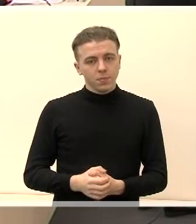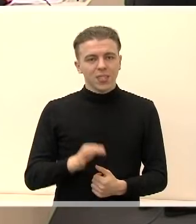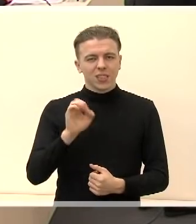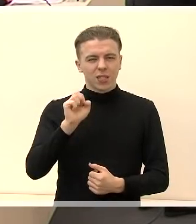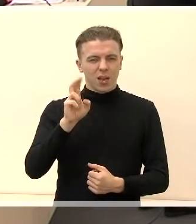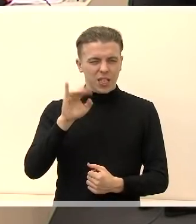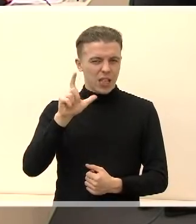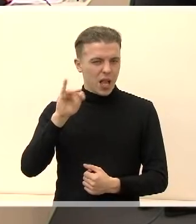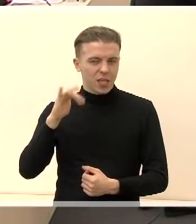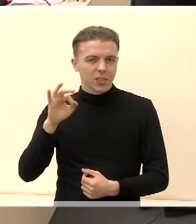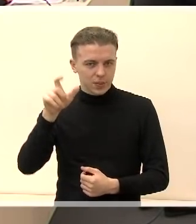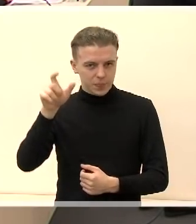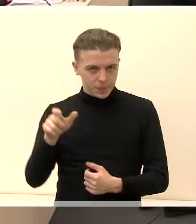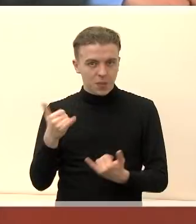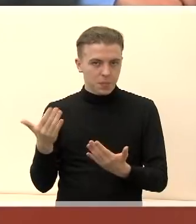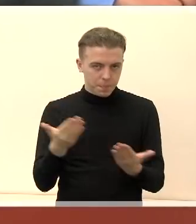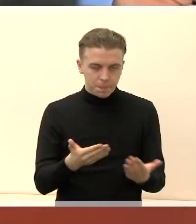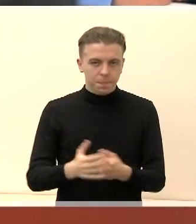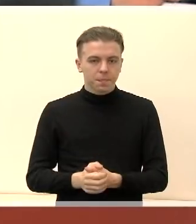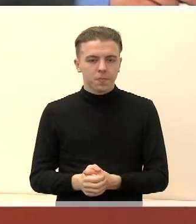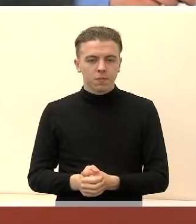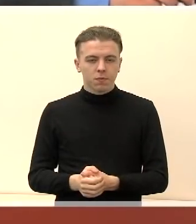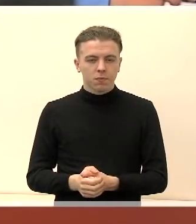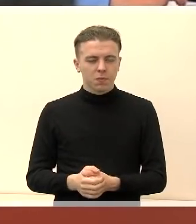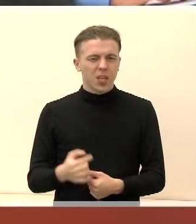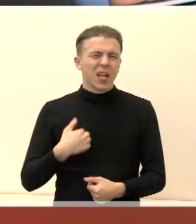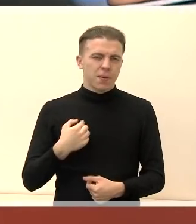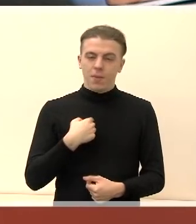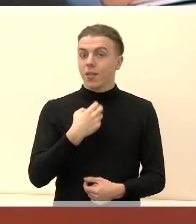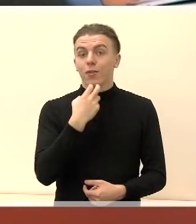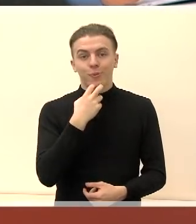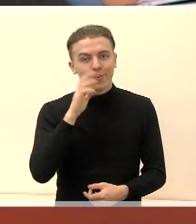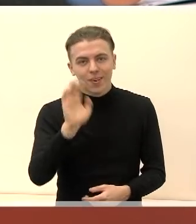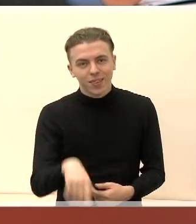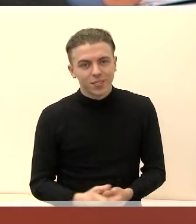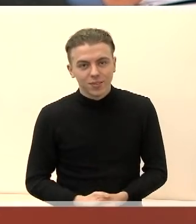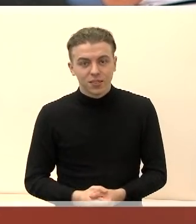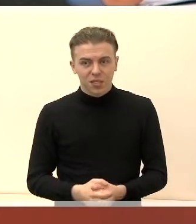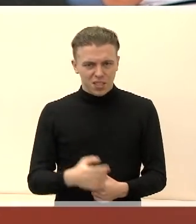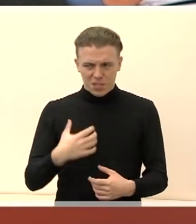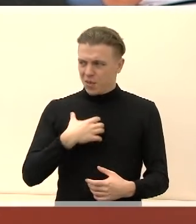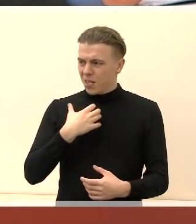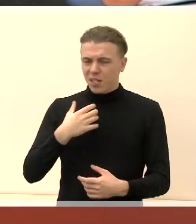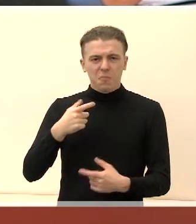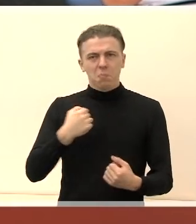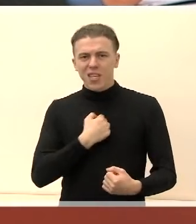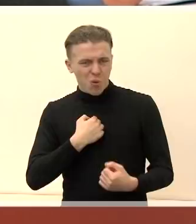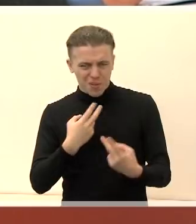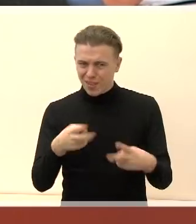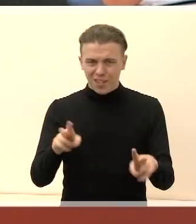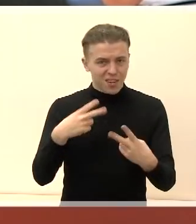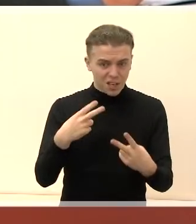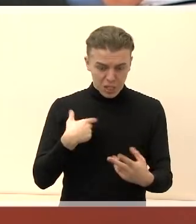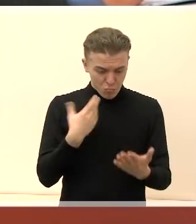Akilaitis. Taip. Geri, man tai juokas, Sima, niekad nereikia nieko bijot. Reikia žinoti savo